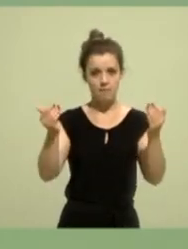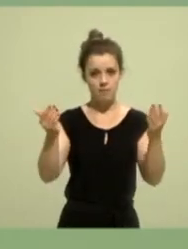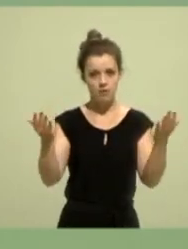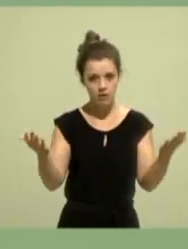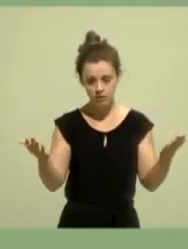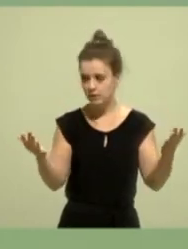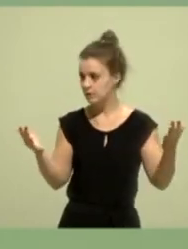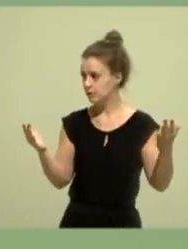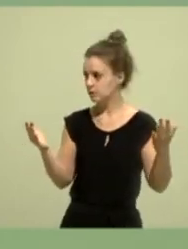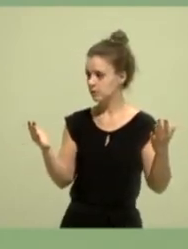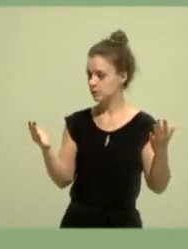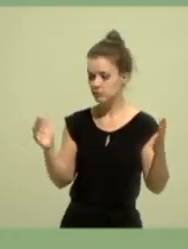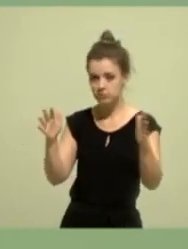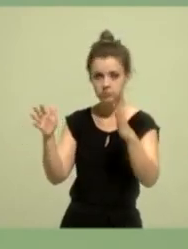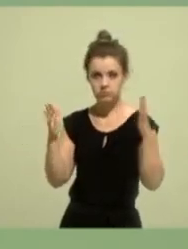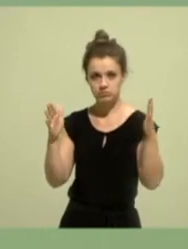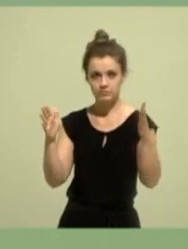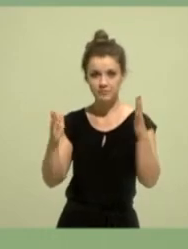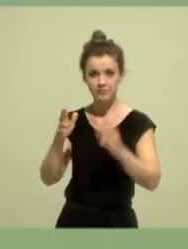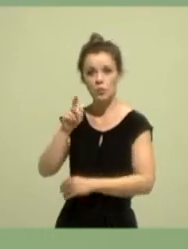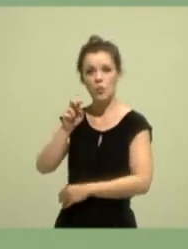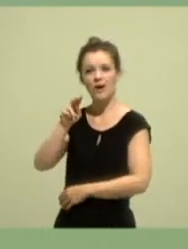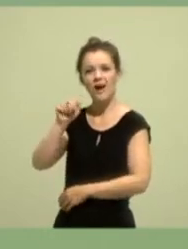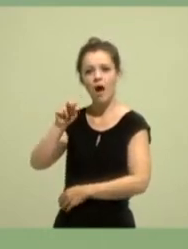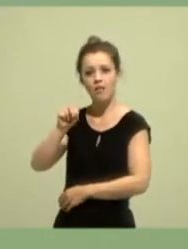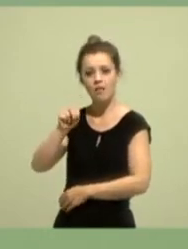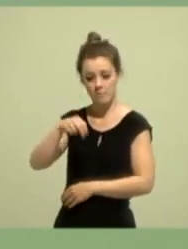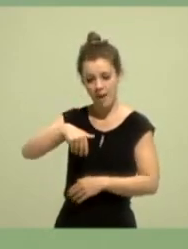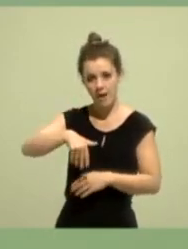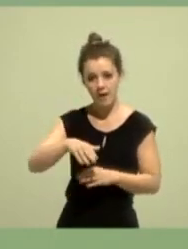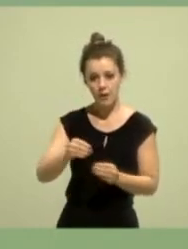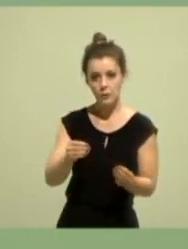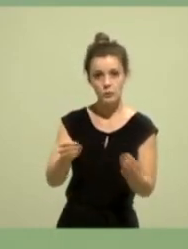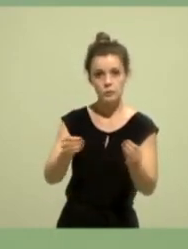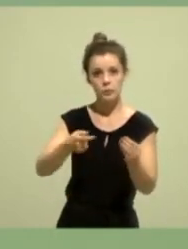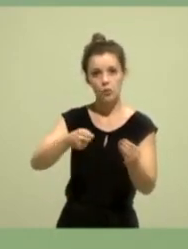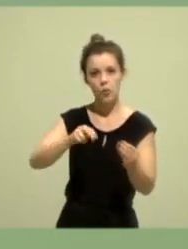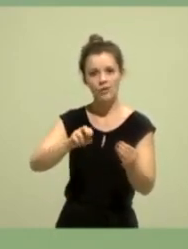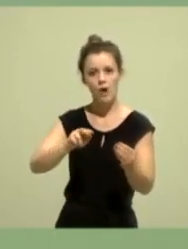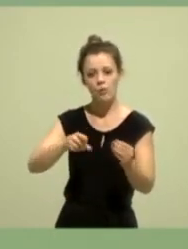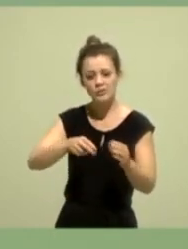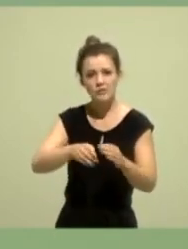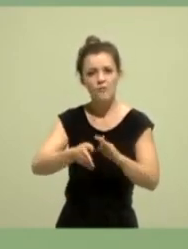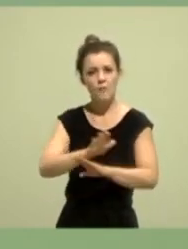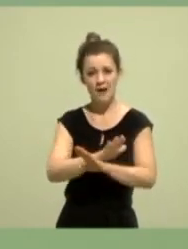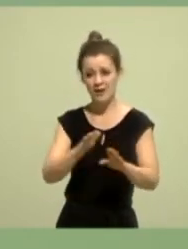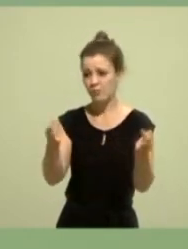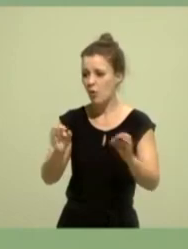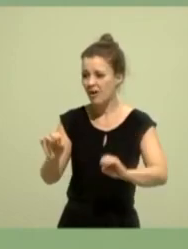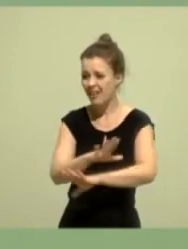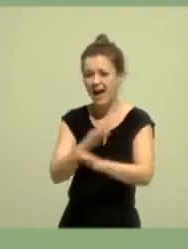Die Urananreicherung in Gronau muss beendet werden und wir brauchen Transparenz über alle Atommülltransporte in Deutschland.